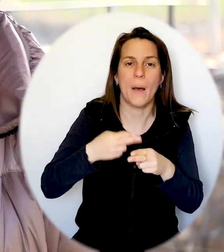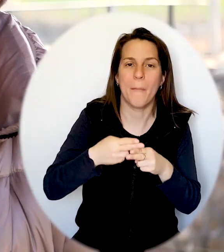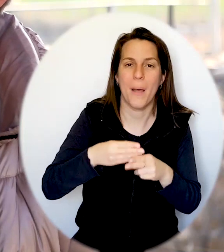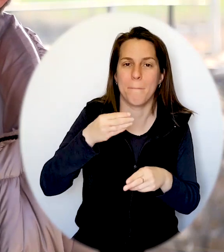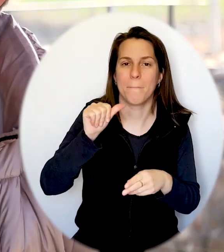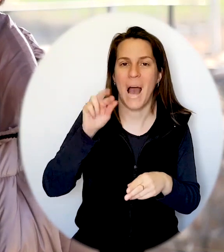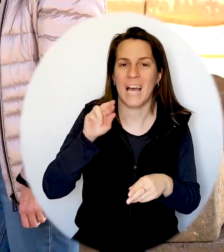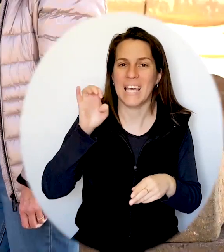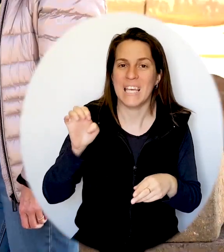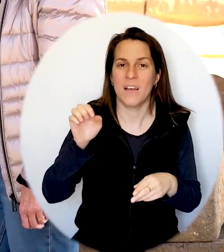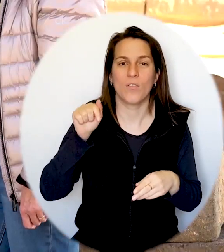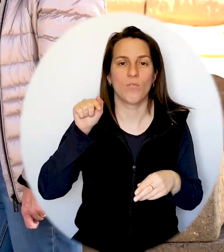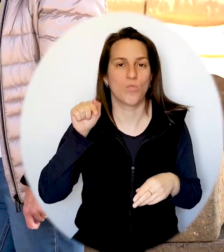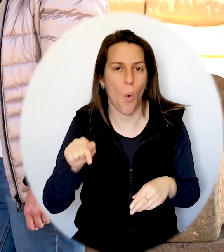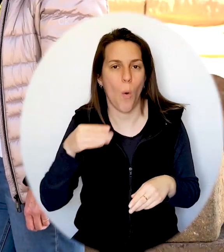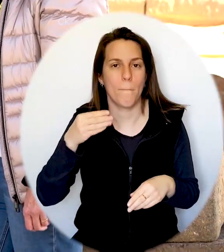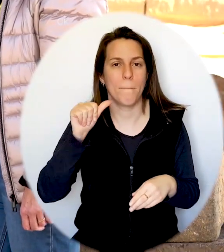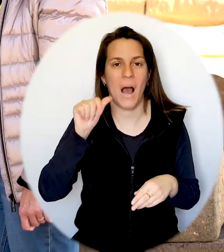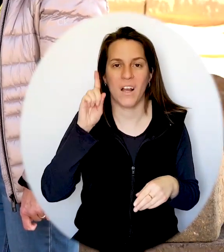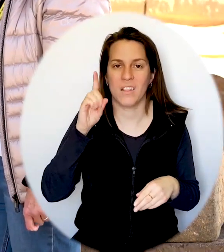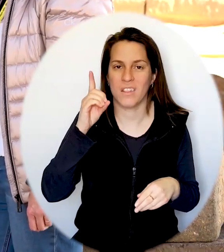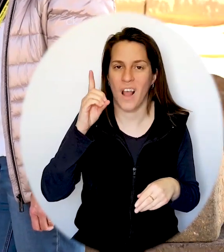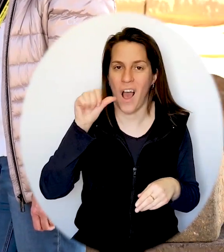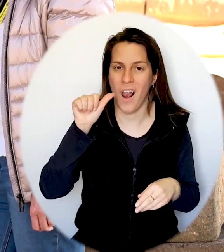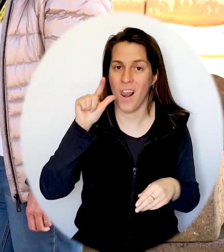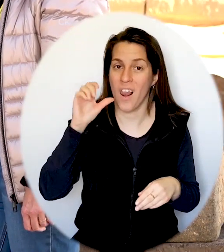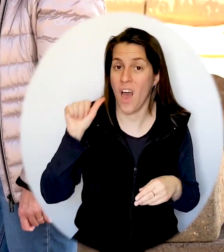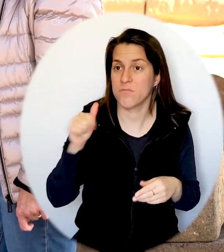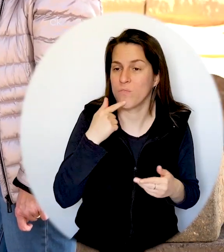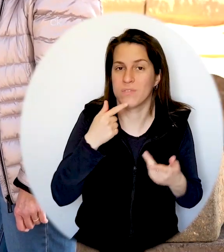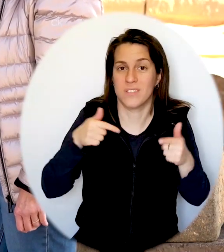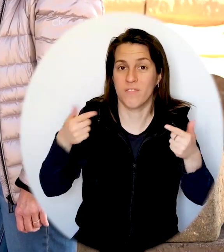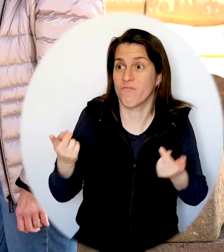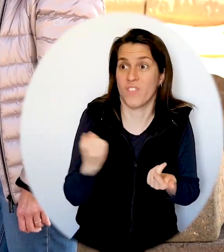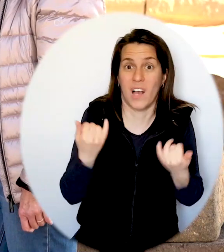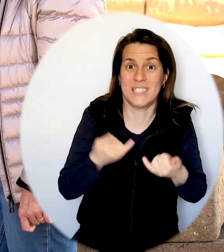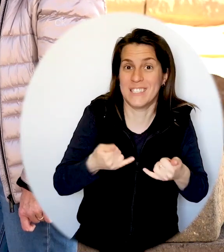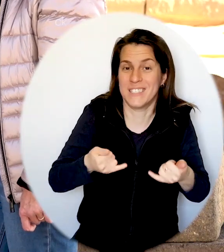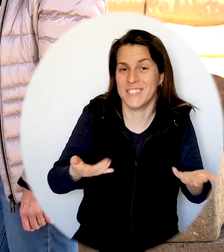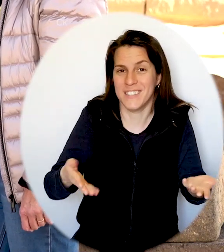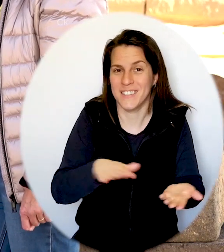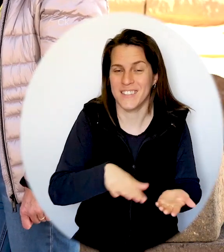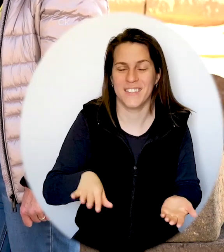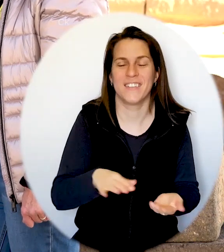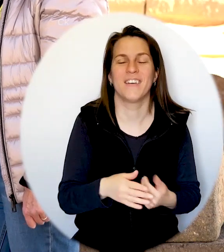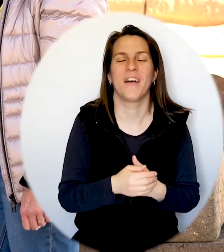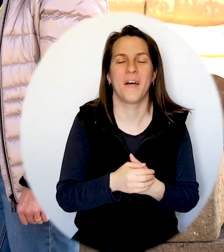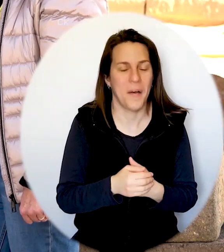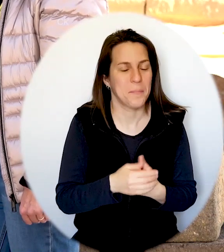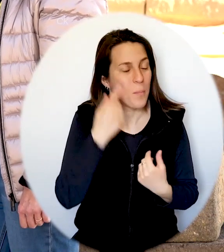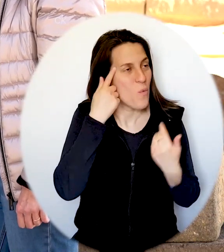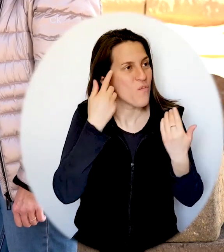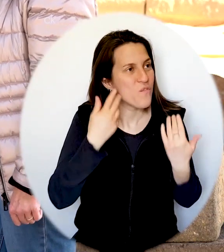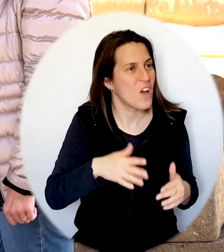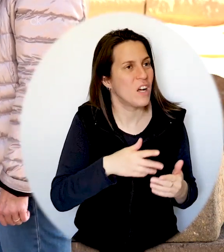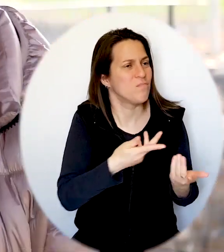Magdal de Magdala. Est-ce que tu, pour conclure, tu peux nous donner un mot de la fin sur le site de Magdala ? Qu'est-ce qui serait à retenir